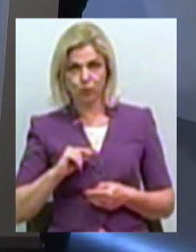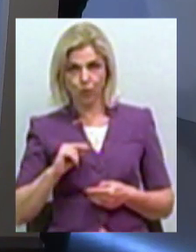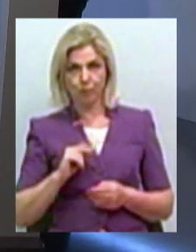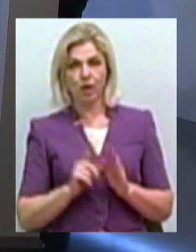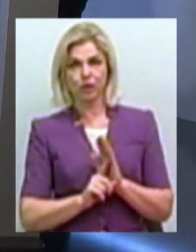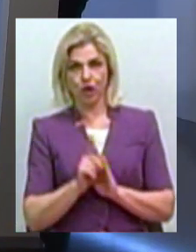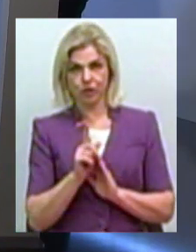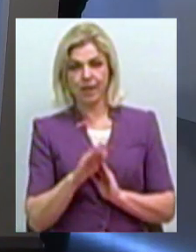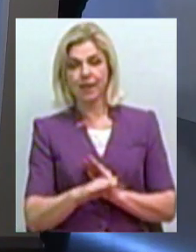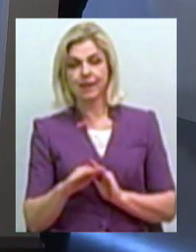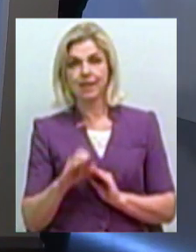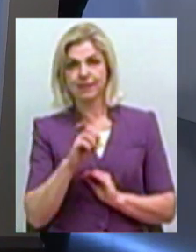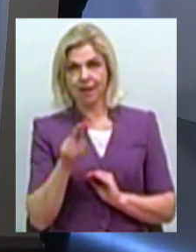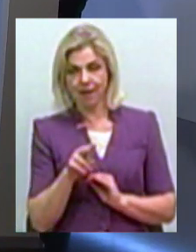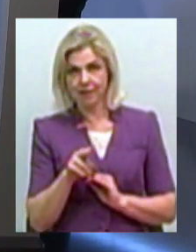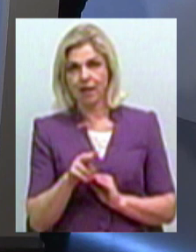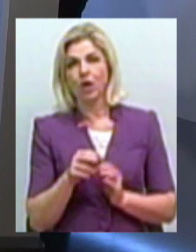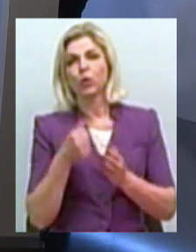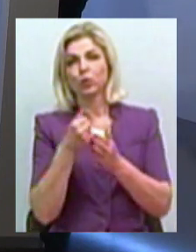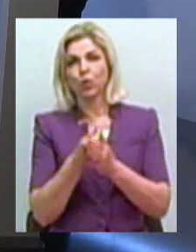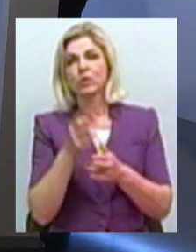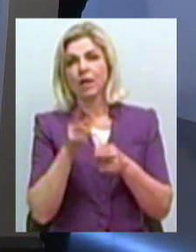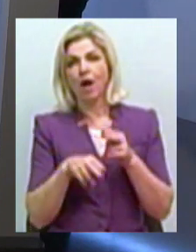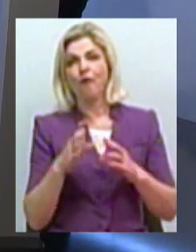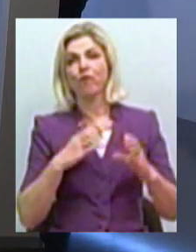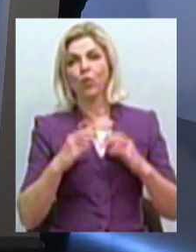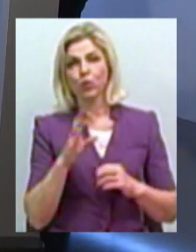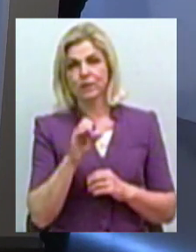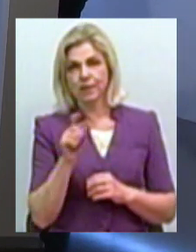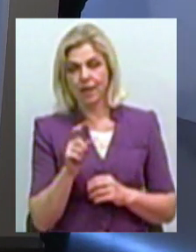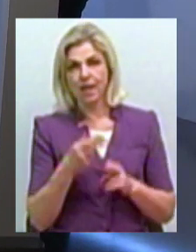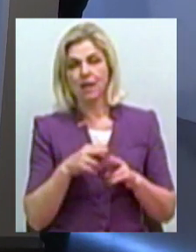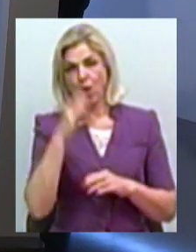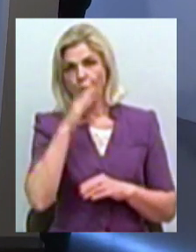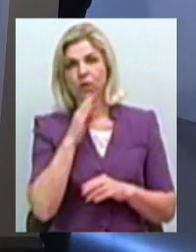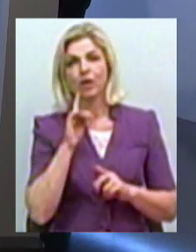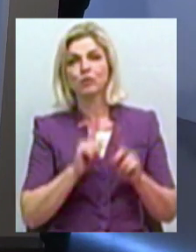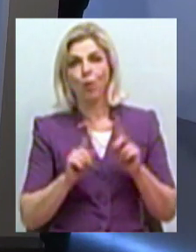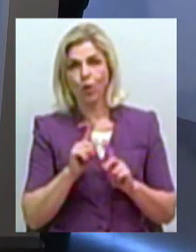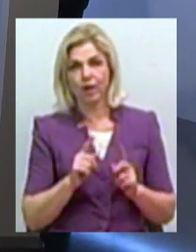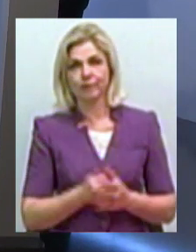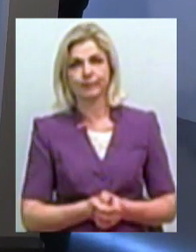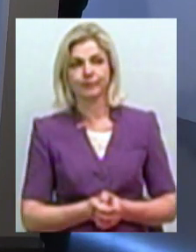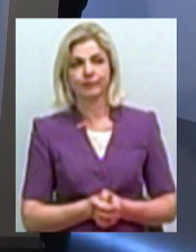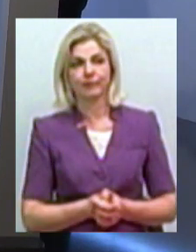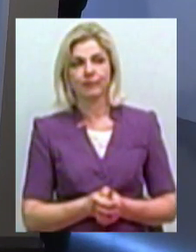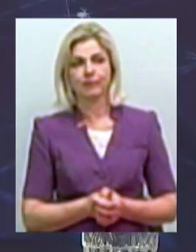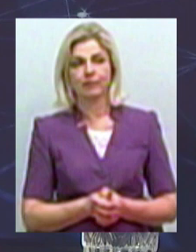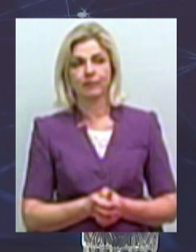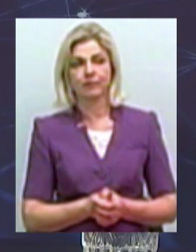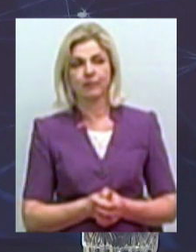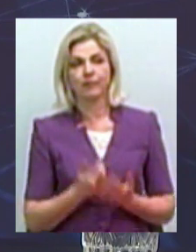починаючи з дитячого садочку і закінчуючи вузами, також це батьківські збори, це всілякі